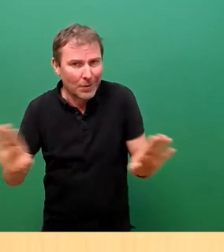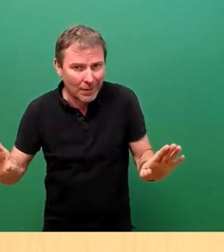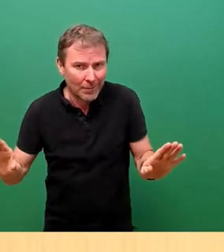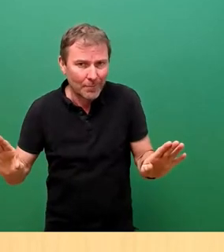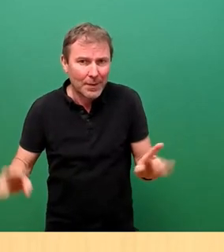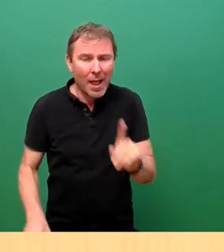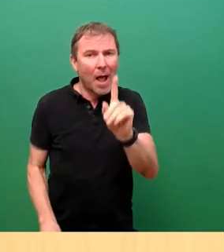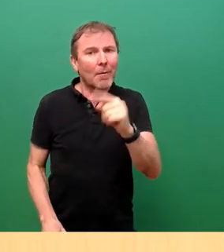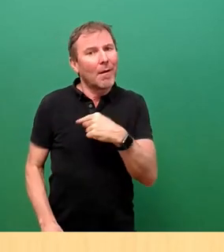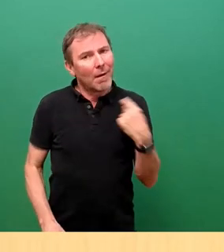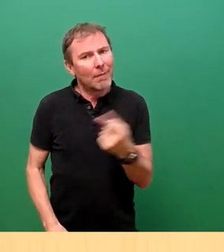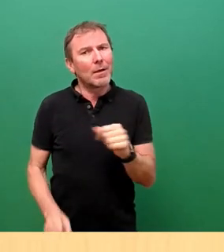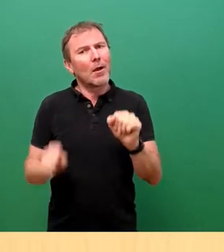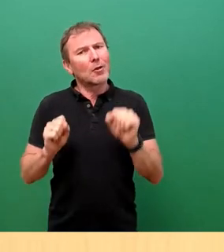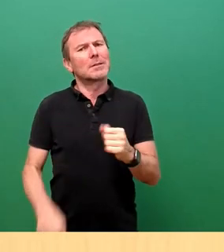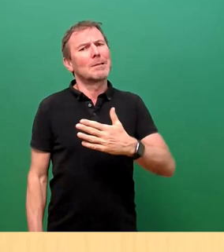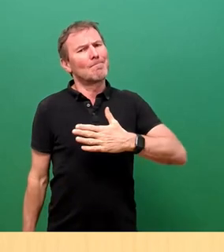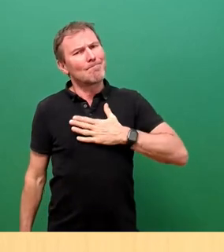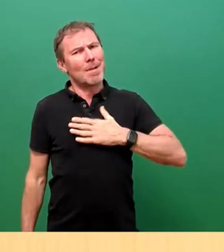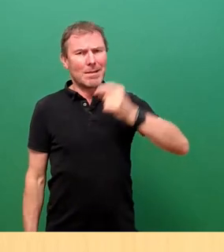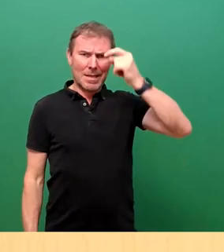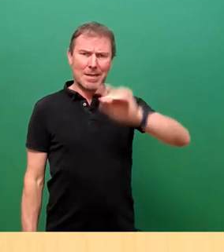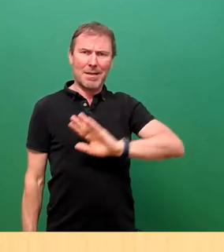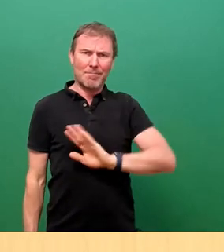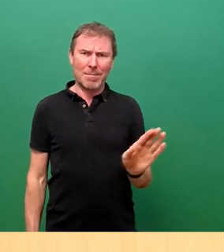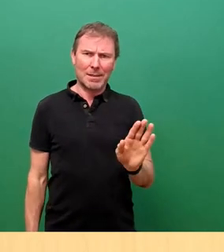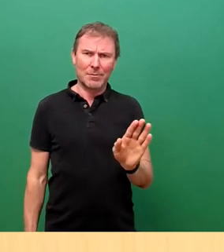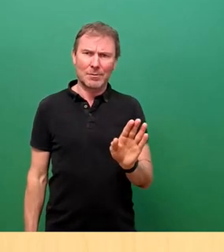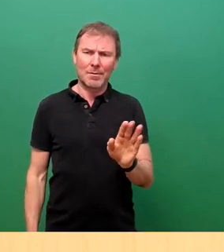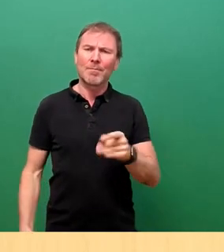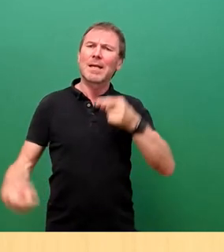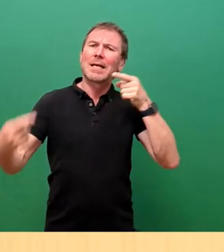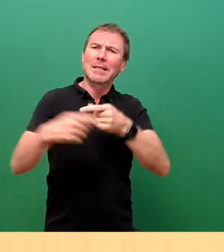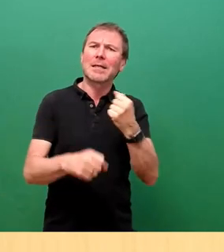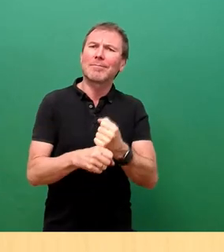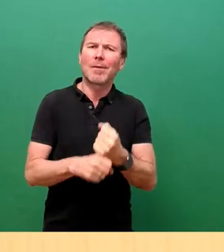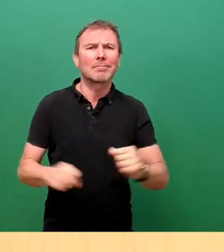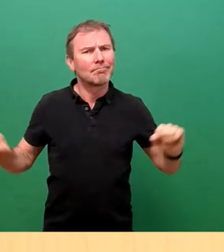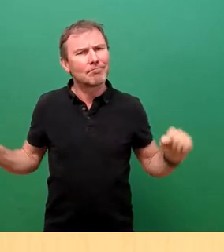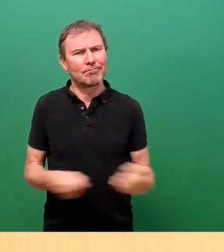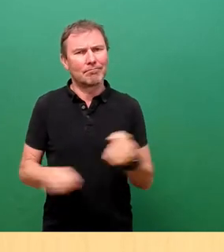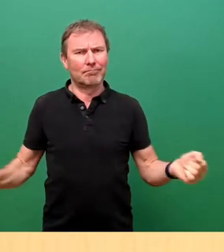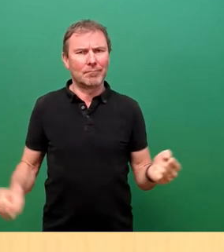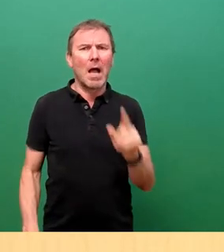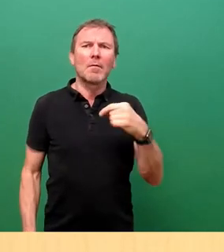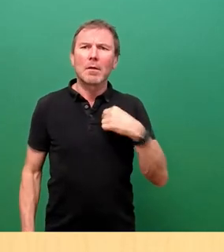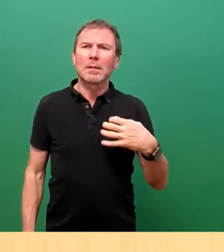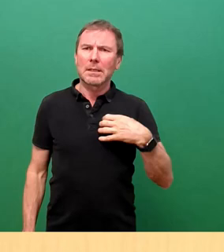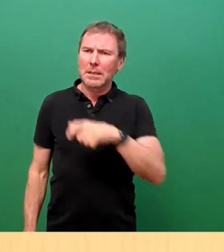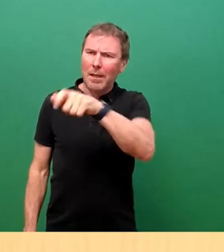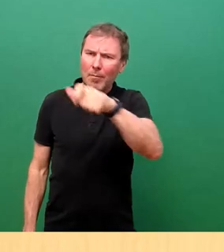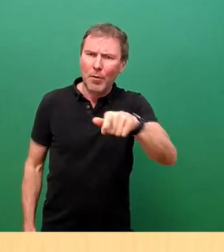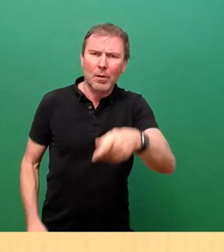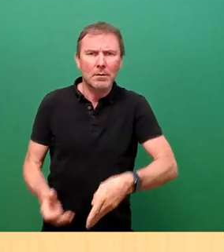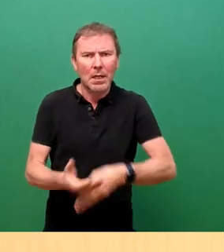Wir können nach meiner Meinung nichts dagegen tun, dass es diese Impfpflicht gibt. Wir können aber den Dresdnern helfen, die jetzt von